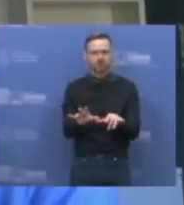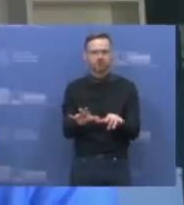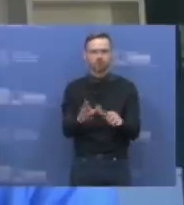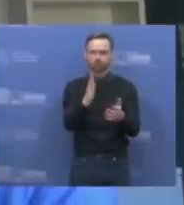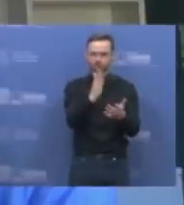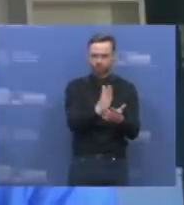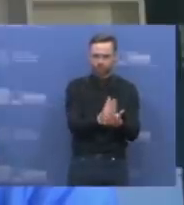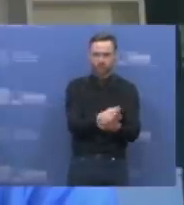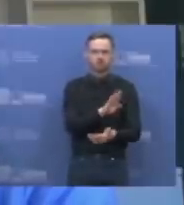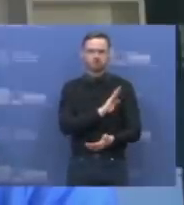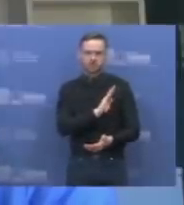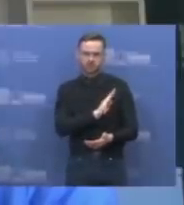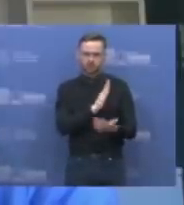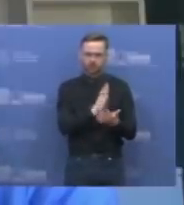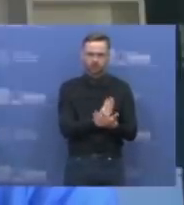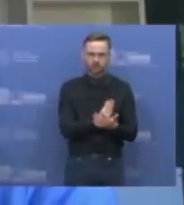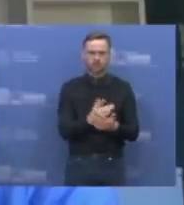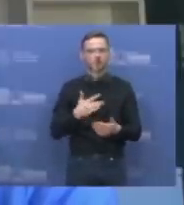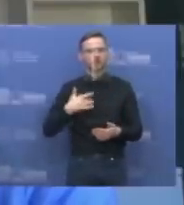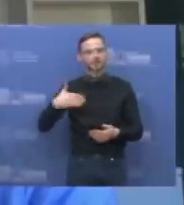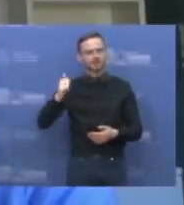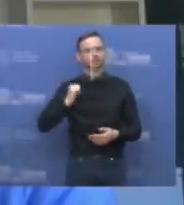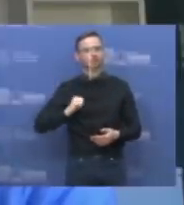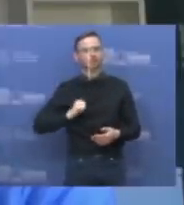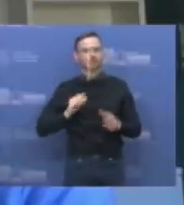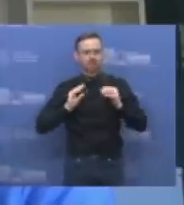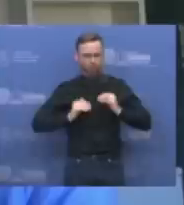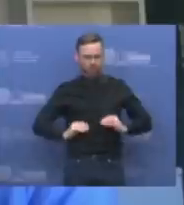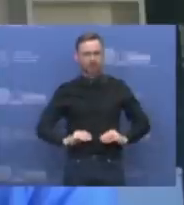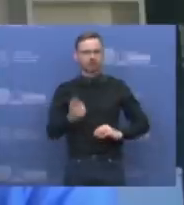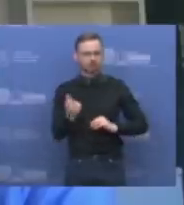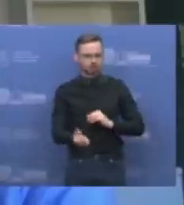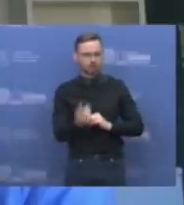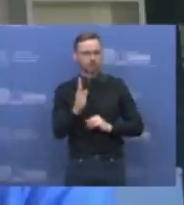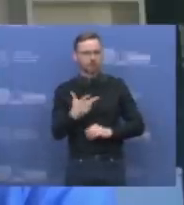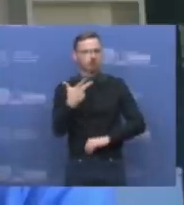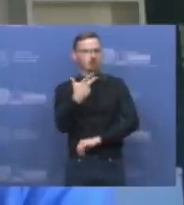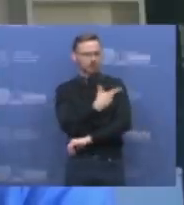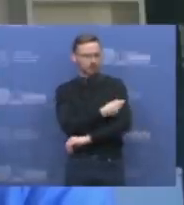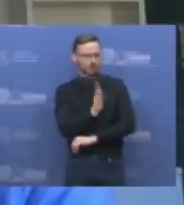neišvengiamą yra, kad susiformuos mums imunitetas arba kad bus išrasta vakcina?